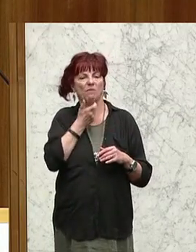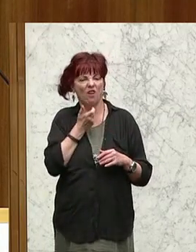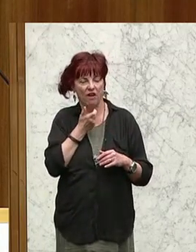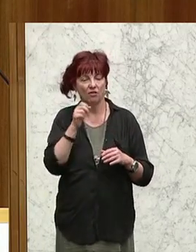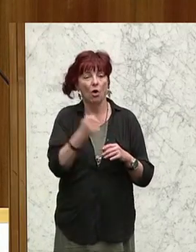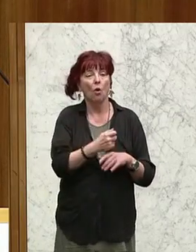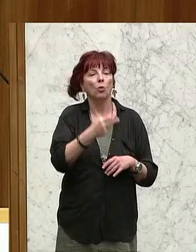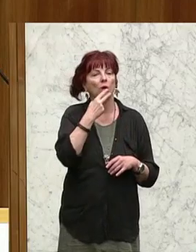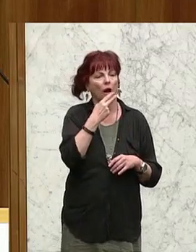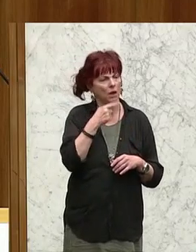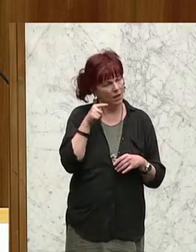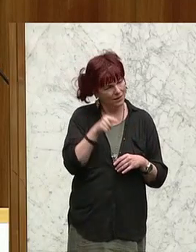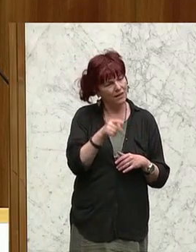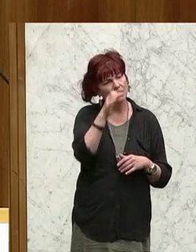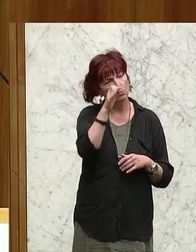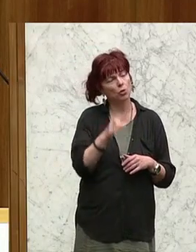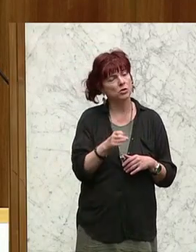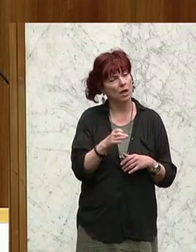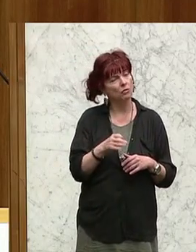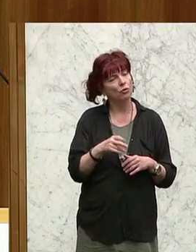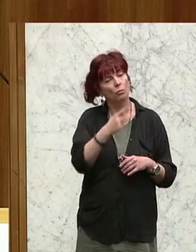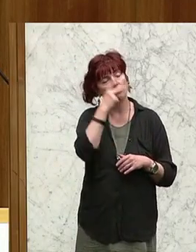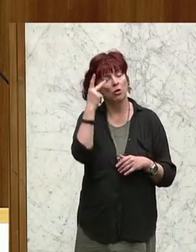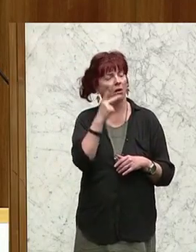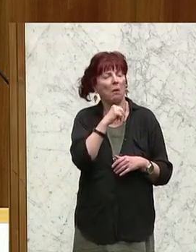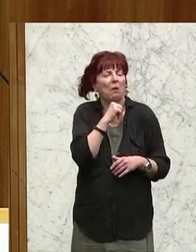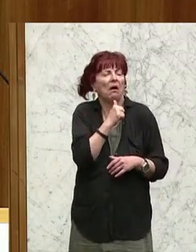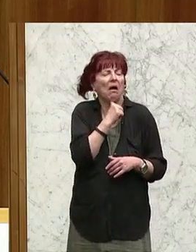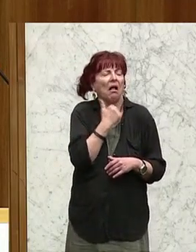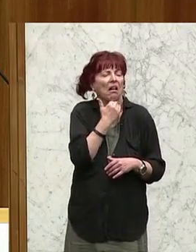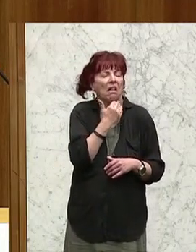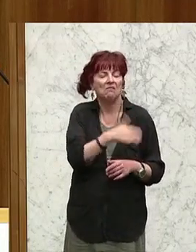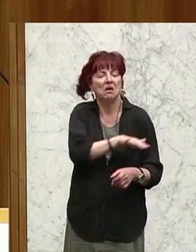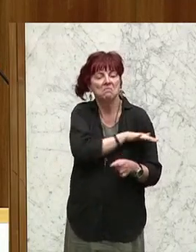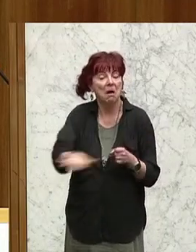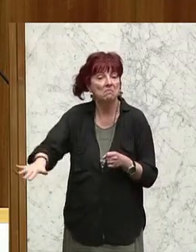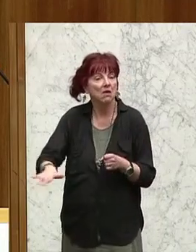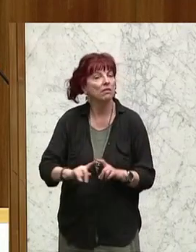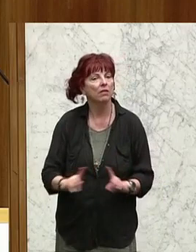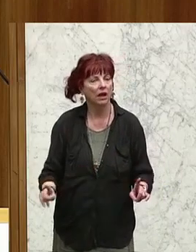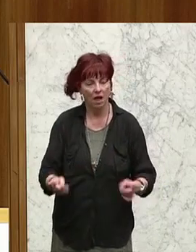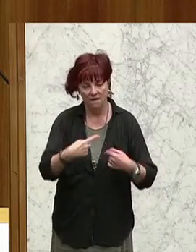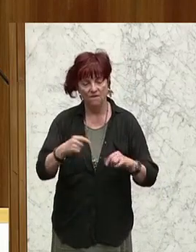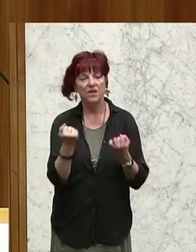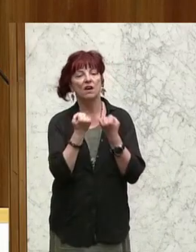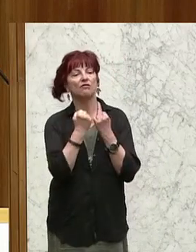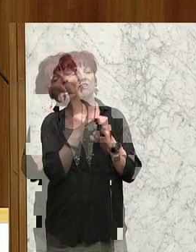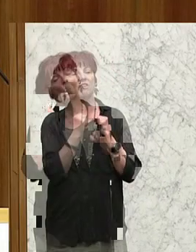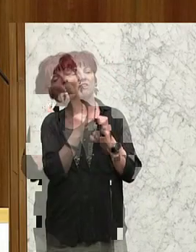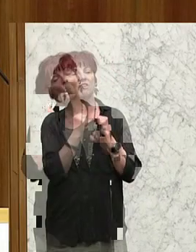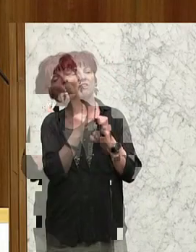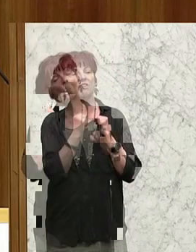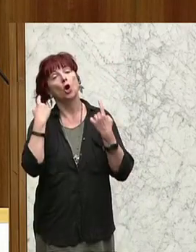interessiert Sie überhaupt nicht. Und da wird diktatorisch drüber gefahren. Wir als Freiheitliche stehen ganz klar für diese Wahlfreiheit.